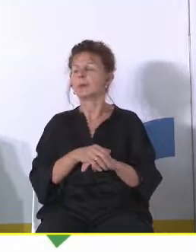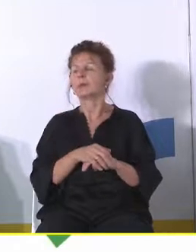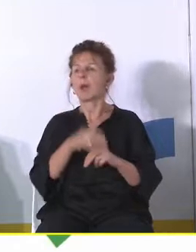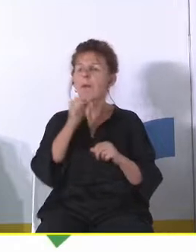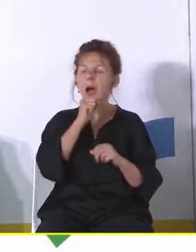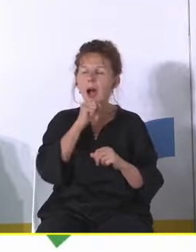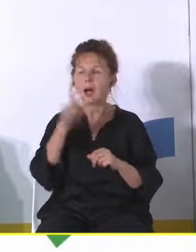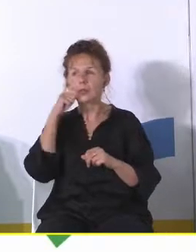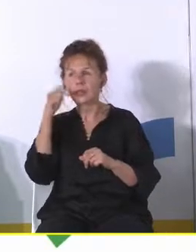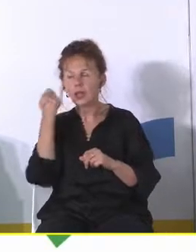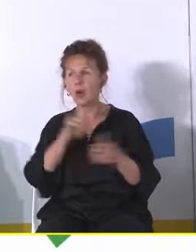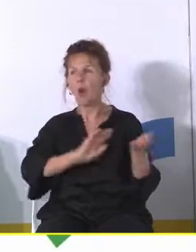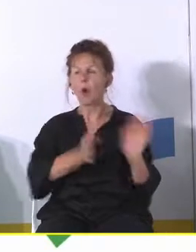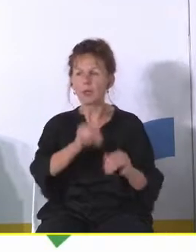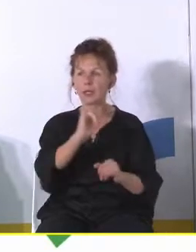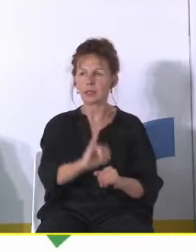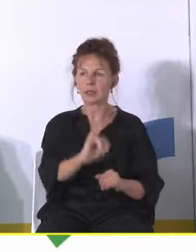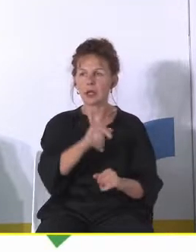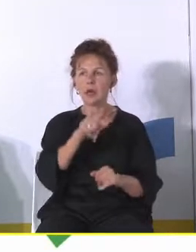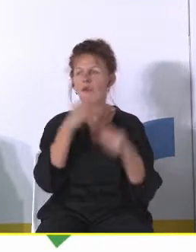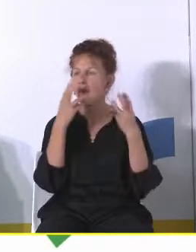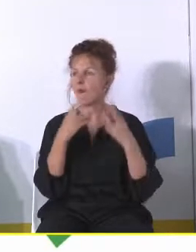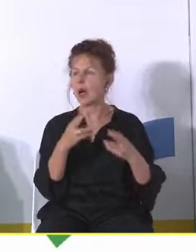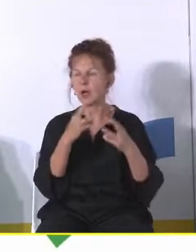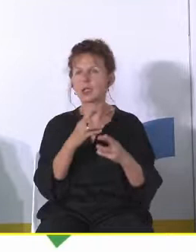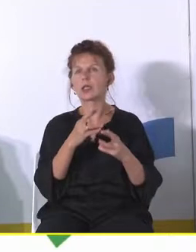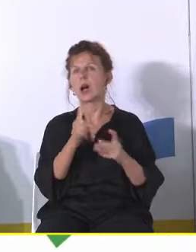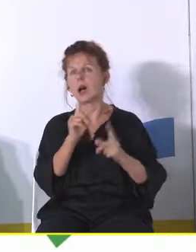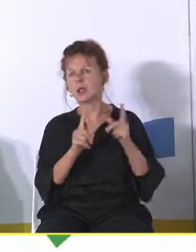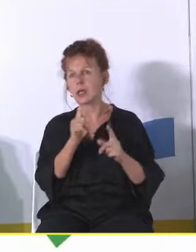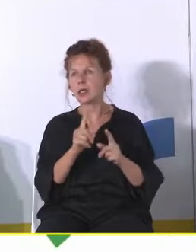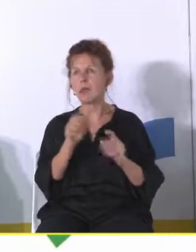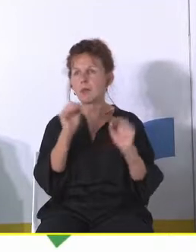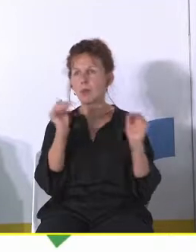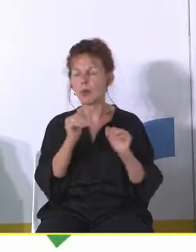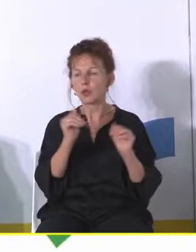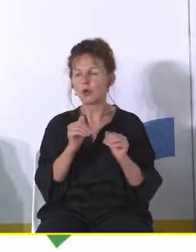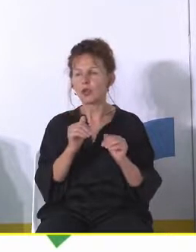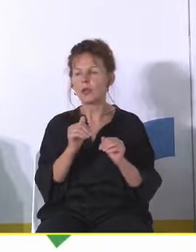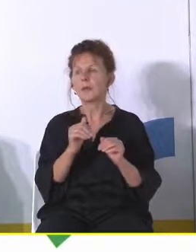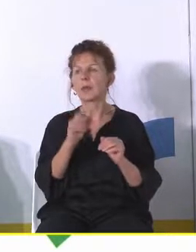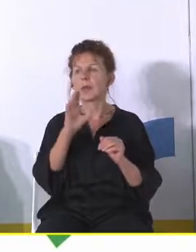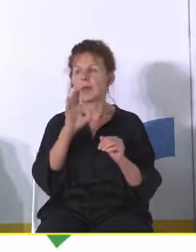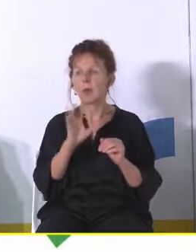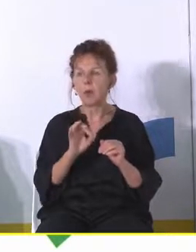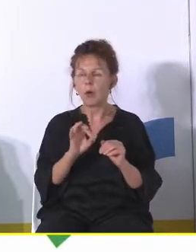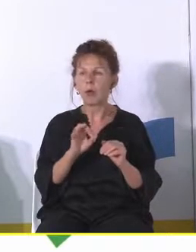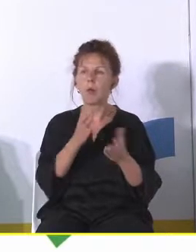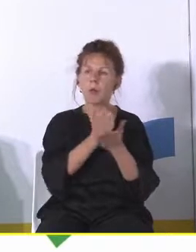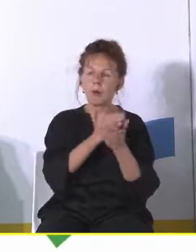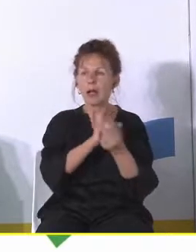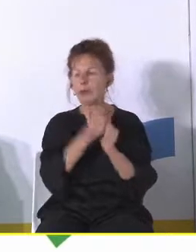babci czy dziadka w sensie opieki nad małymi dziećmi to jest też ważna czasami okoliczność która sprzyja bądź nie sprzyja